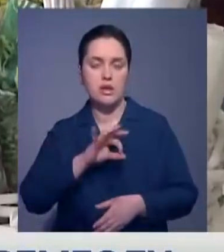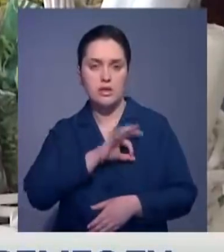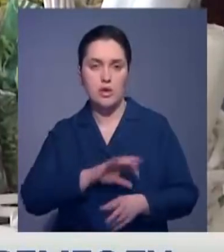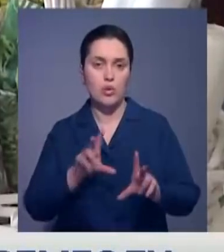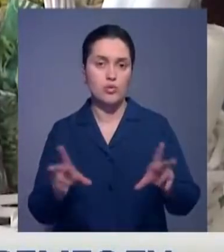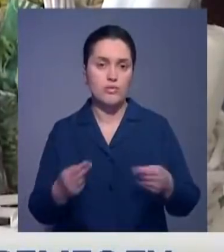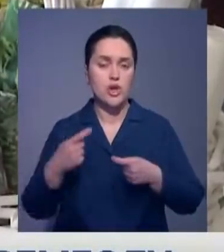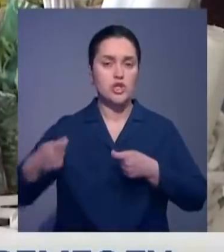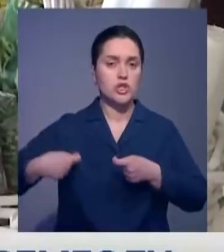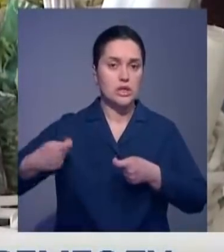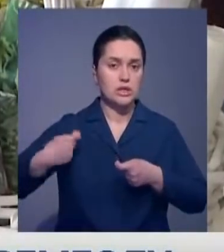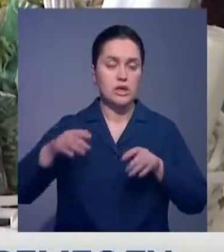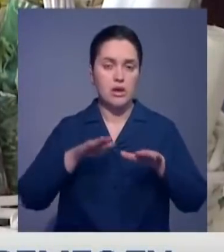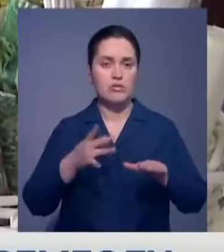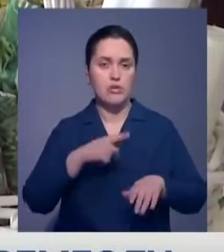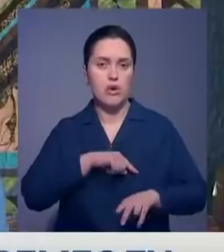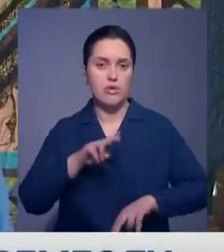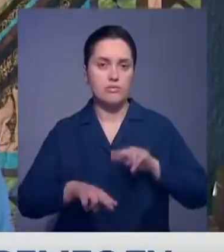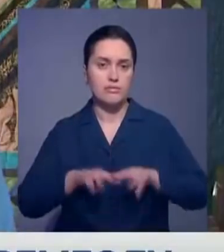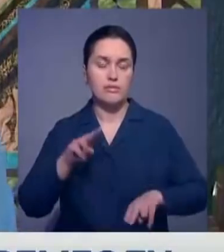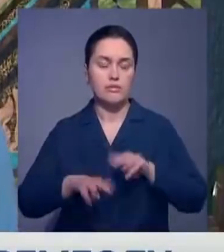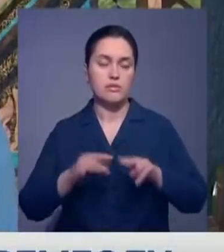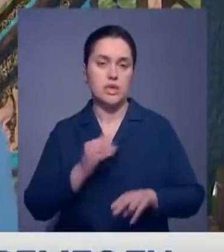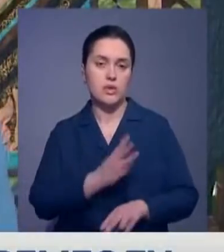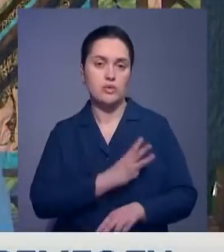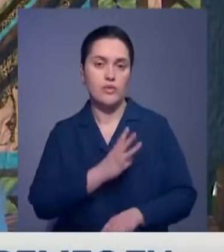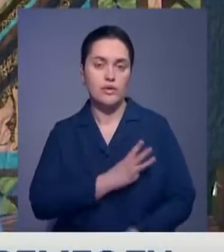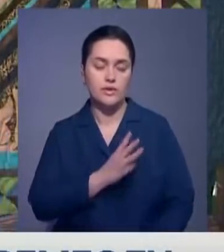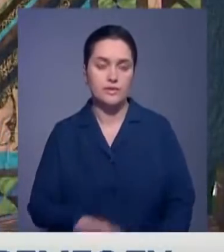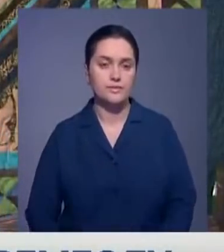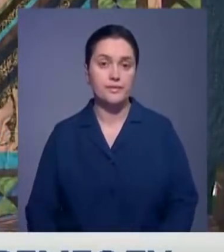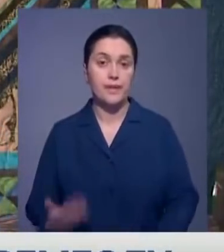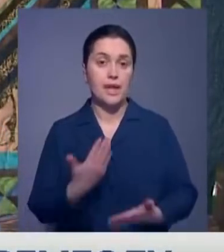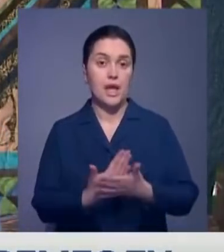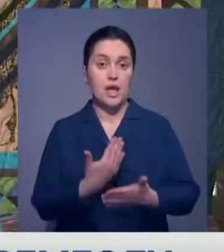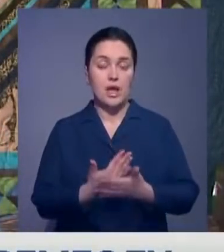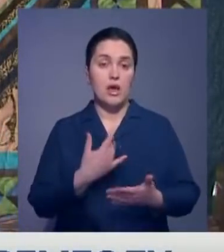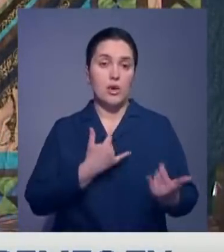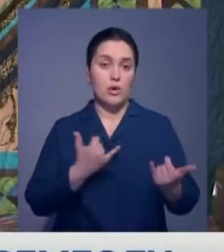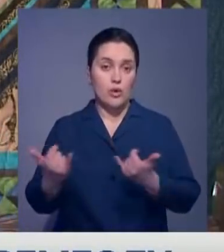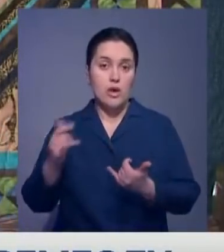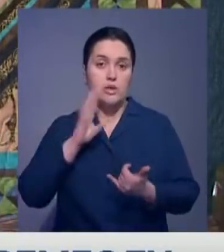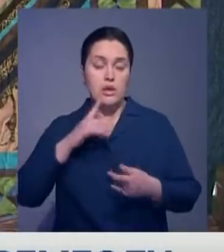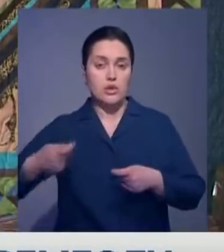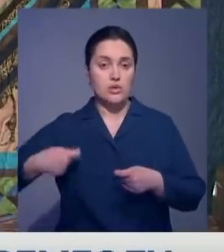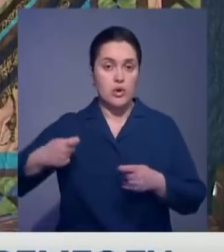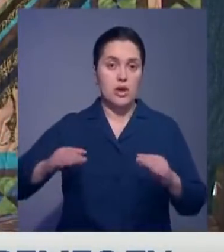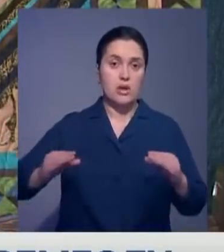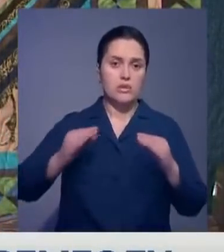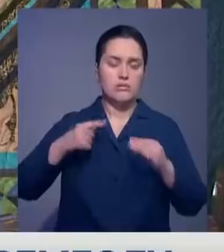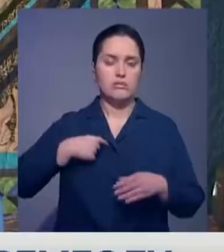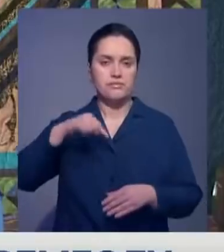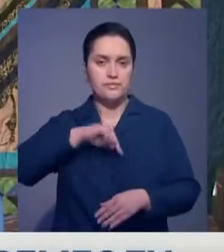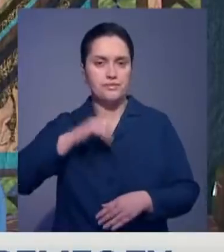шить всегда надо с удовольствием и в настроении. Когда шью, допустим, для девочки, я им мечтаю, я ей говорю, чтобы вот это вот одеяло принесло